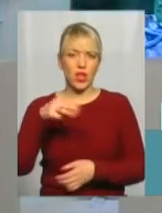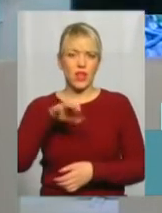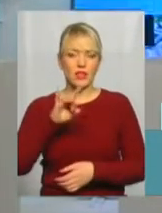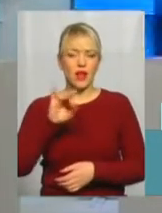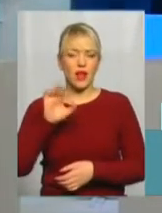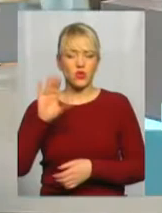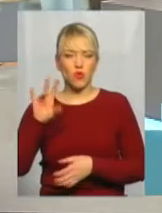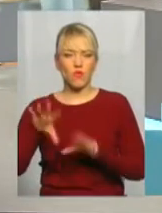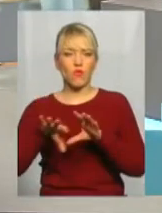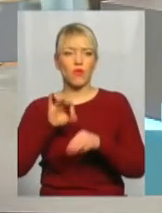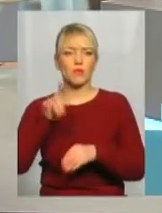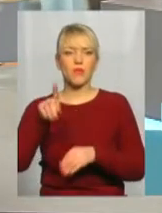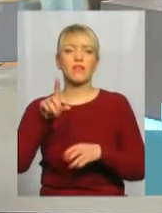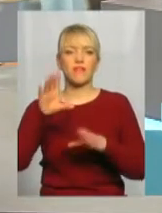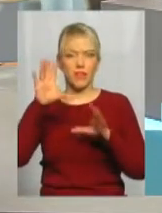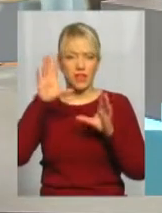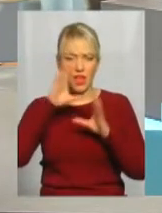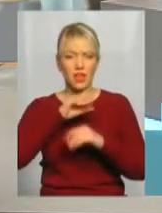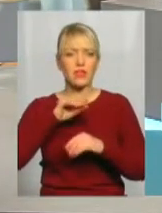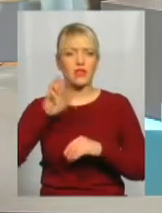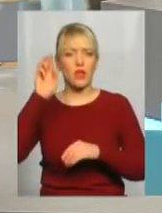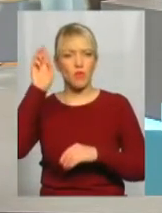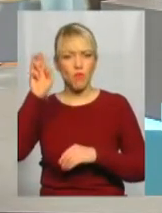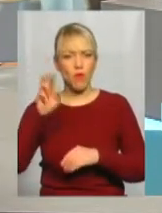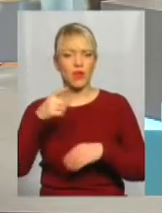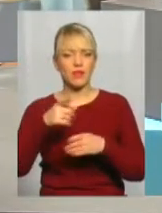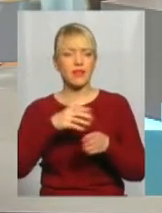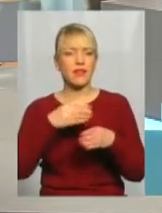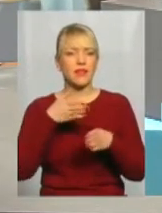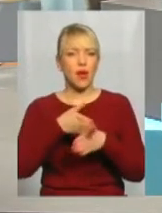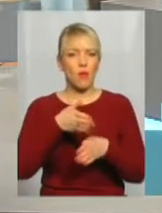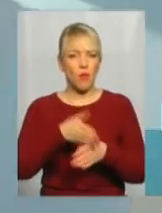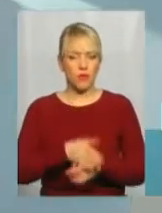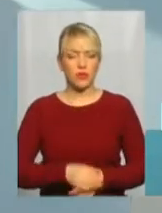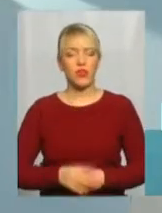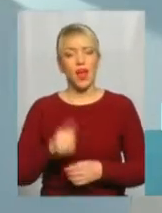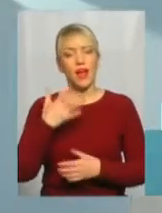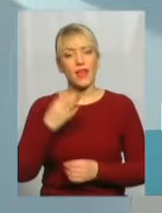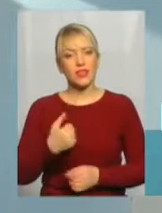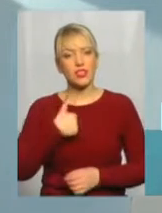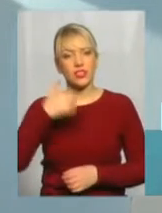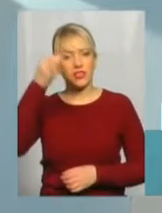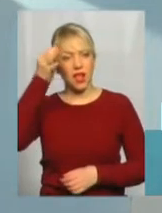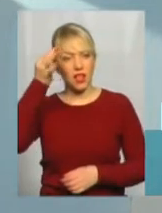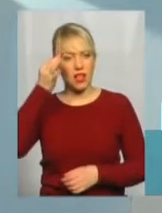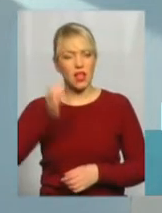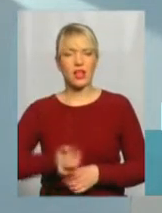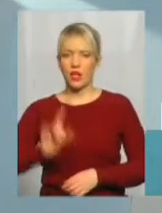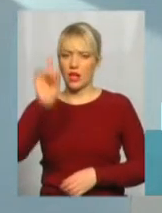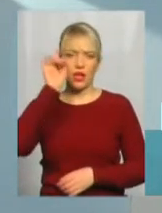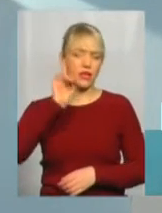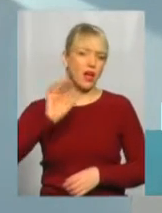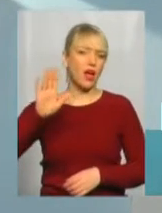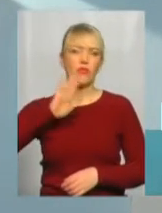їй це дуже вдається, Бог їй на поміч. Але тут я ще згадала геніальну